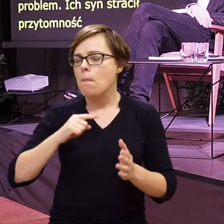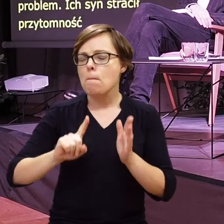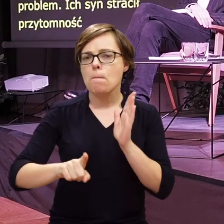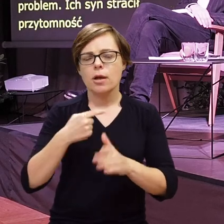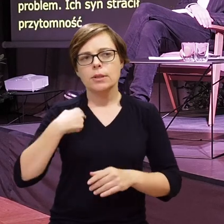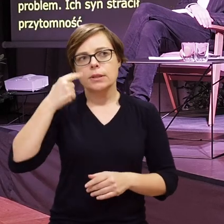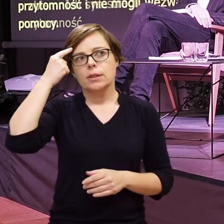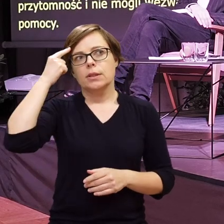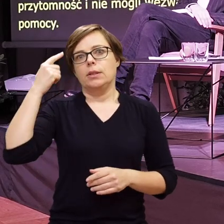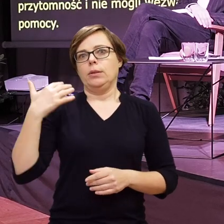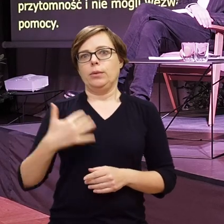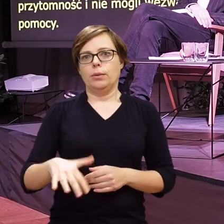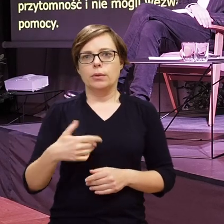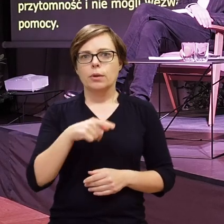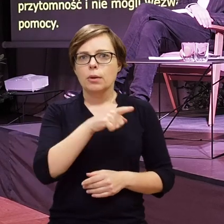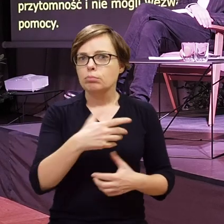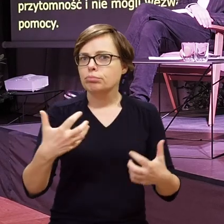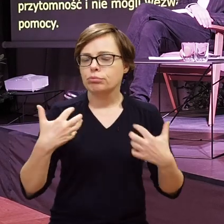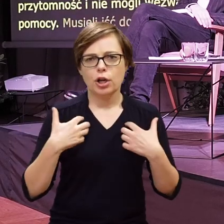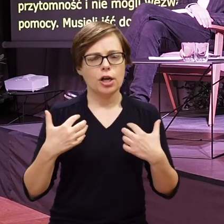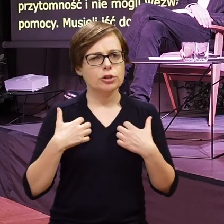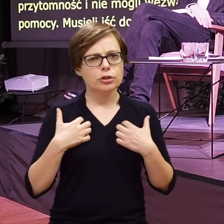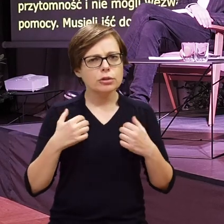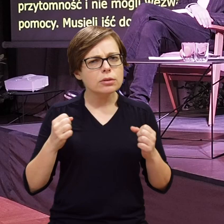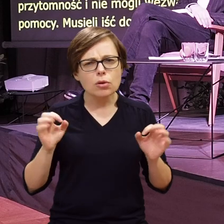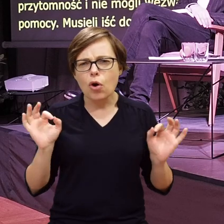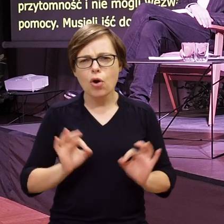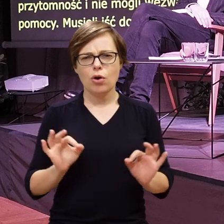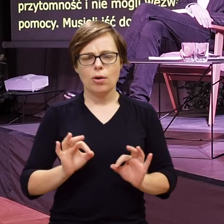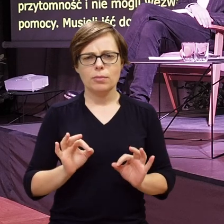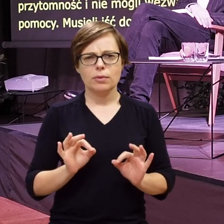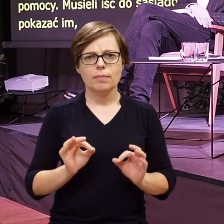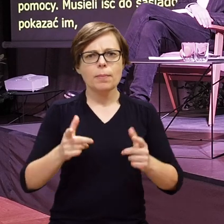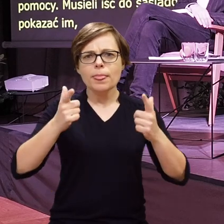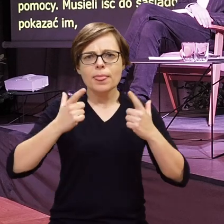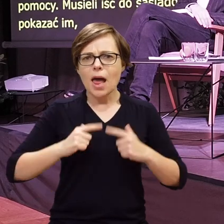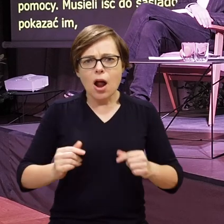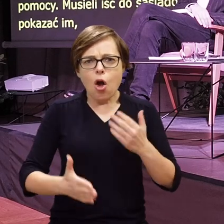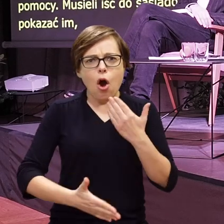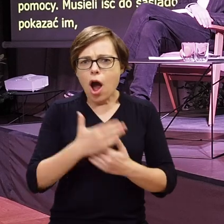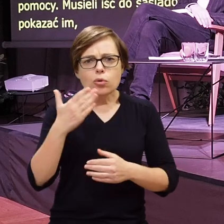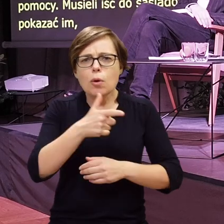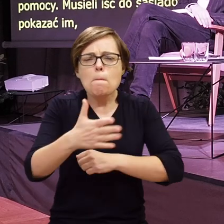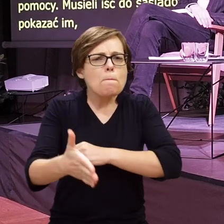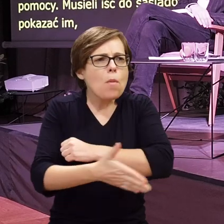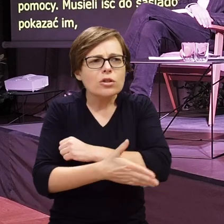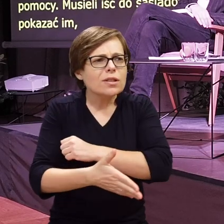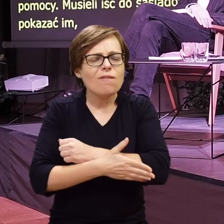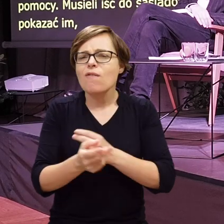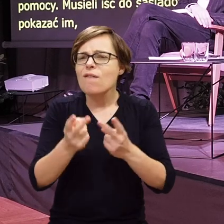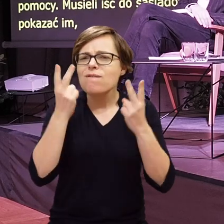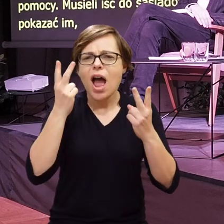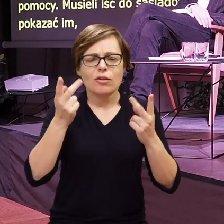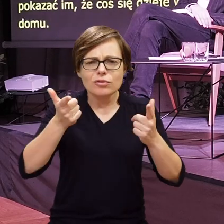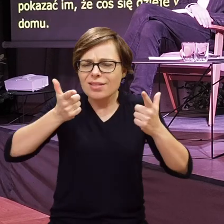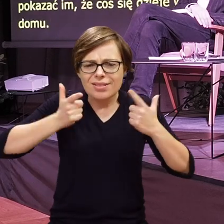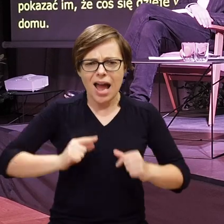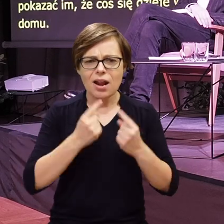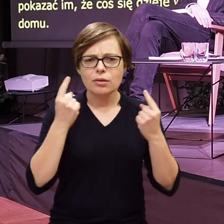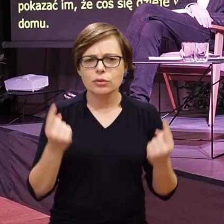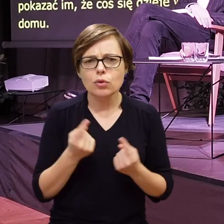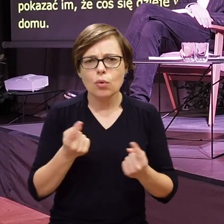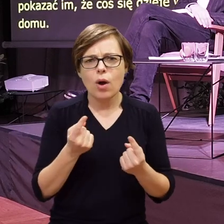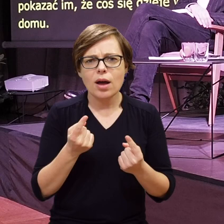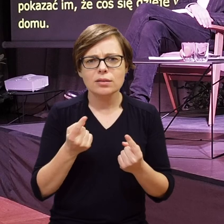pomyślałam, że co to musi być za przeżycie, kiedy nagle się okazuje, że w tak podstawowej, nagłej, ważnej sytuacji